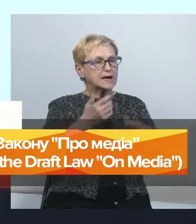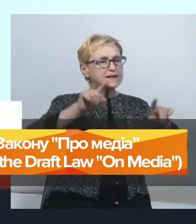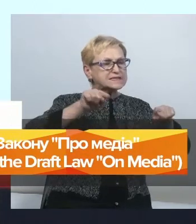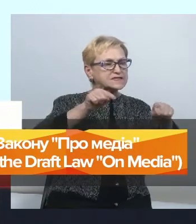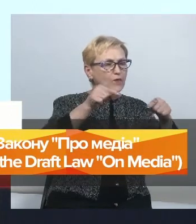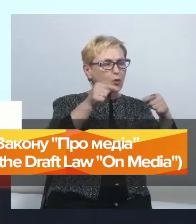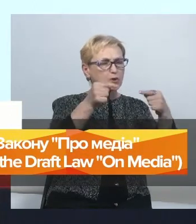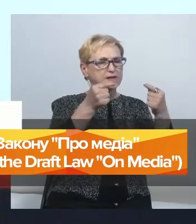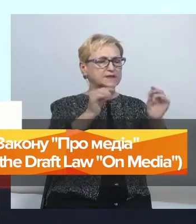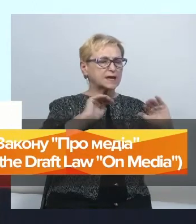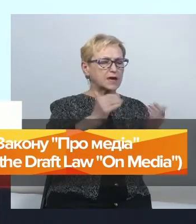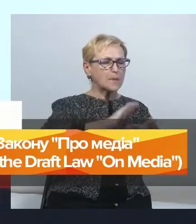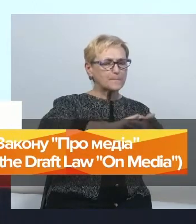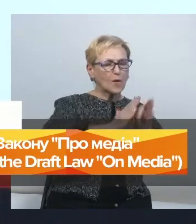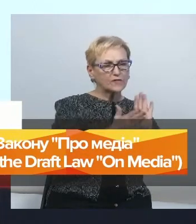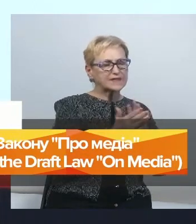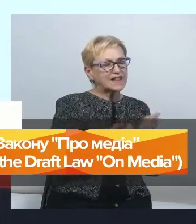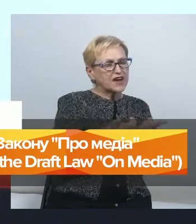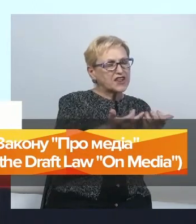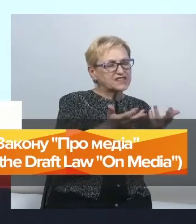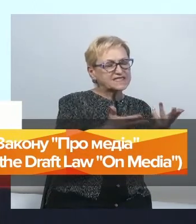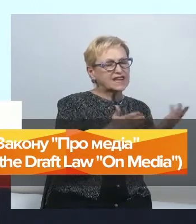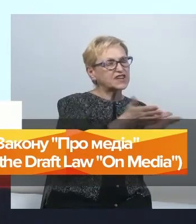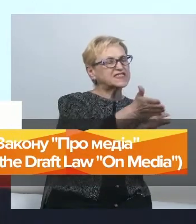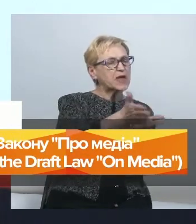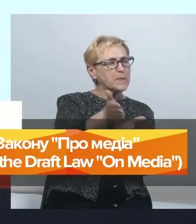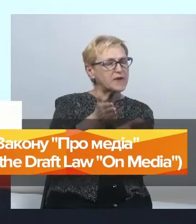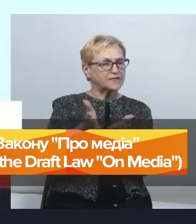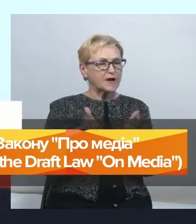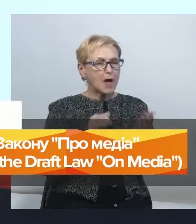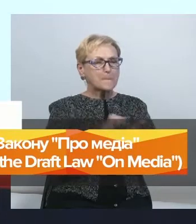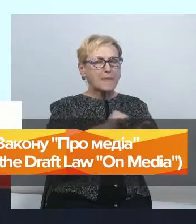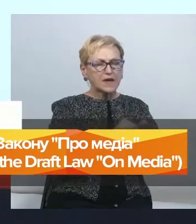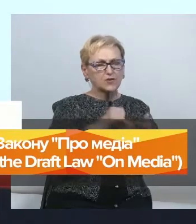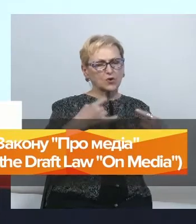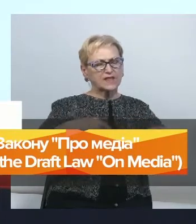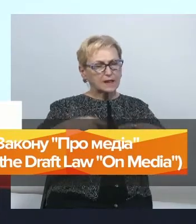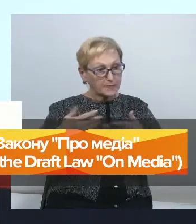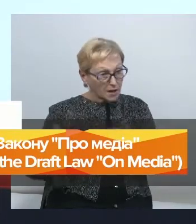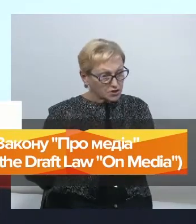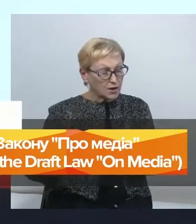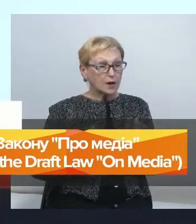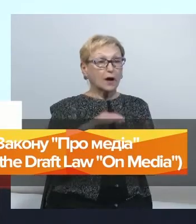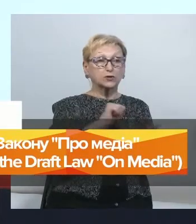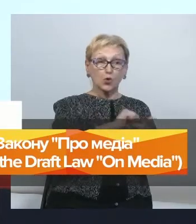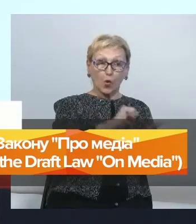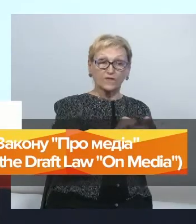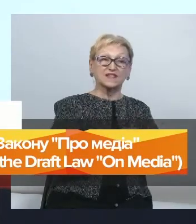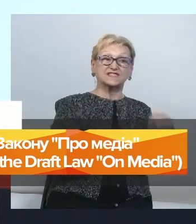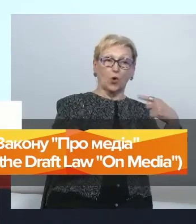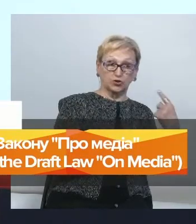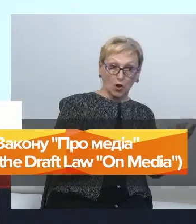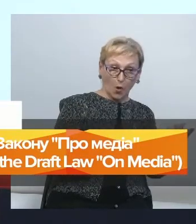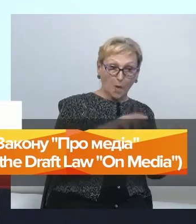більш-менш рівні умови для різних типів медіа, тому що телебачення, інтернет, друковані ЗМІ, це